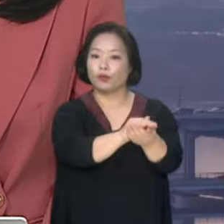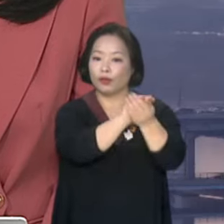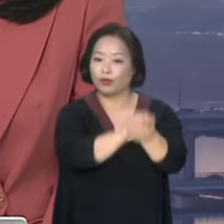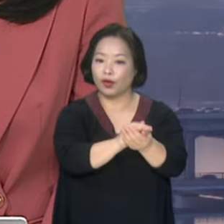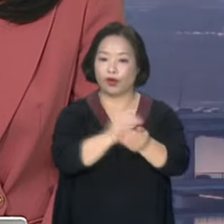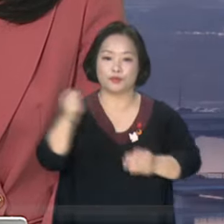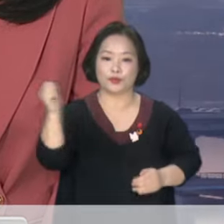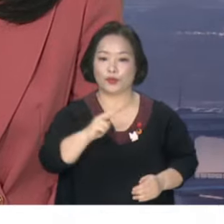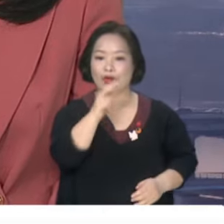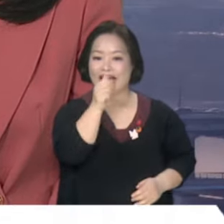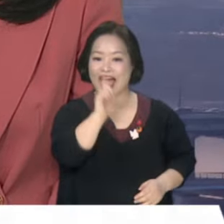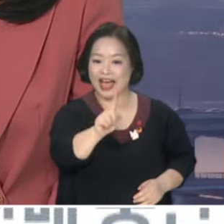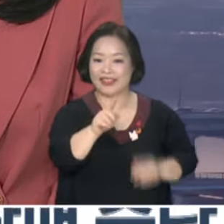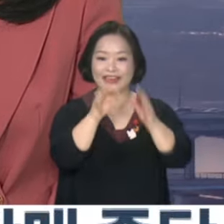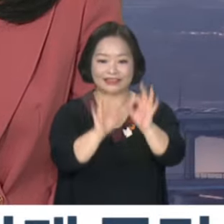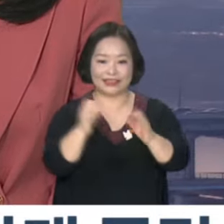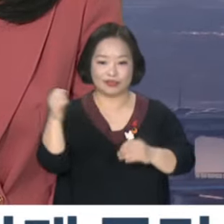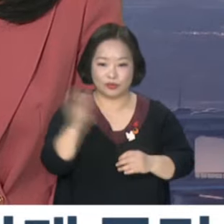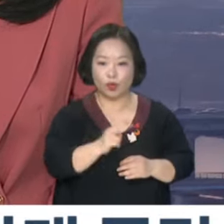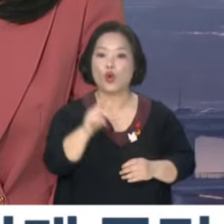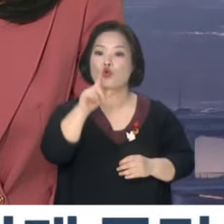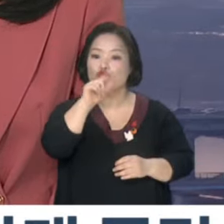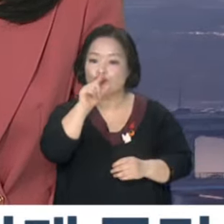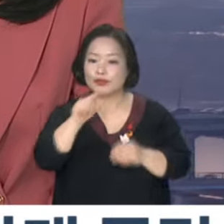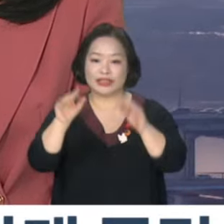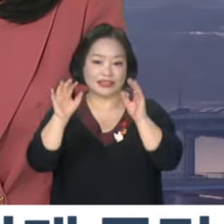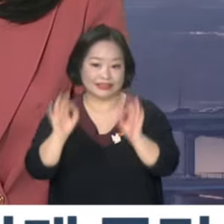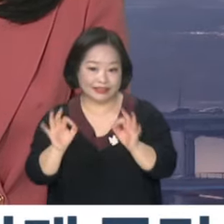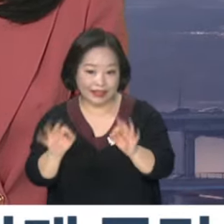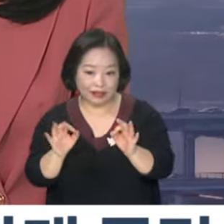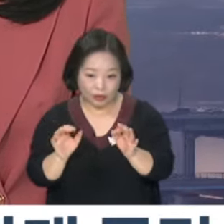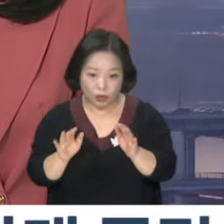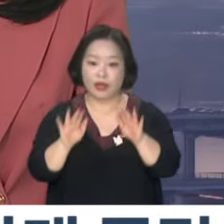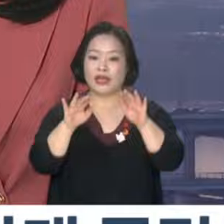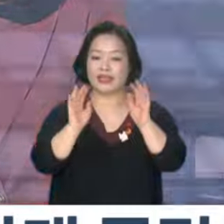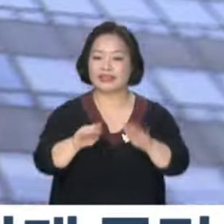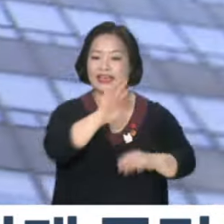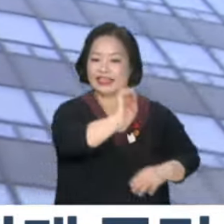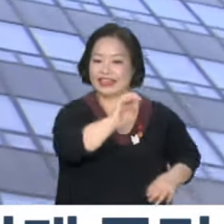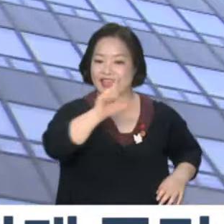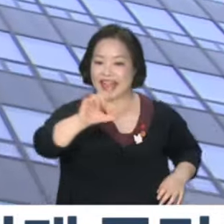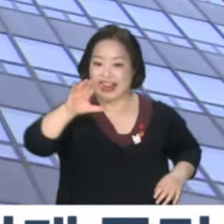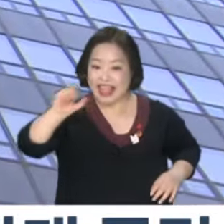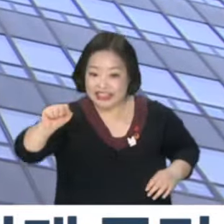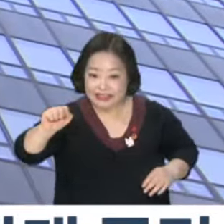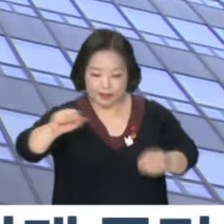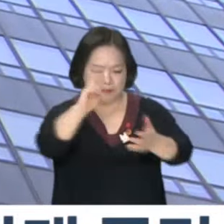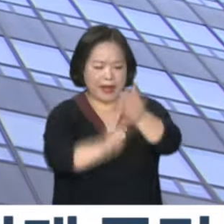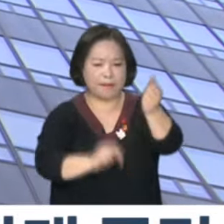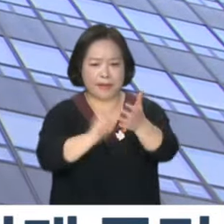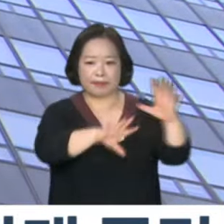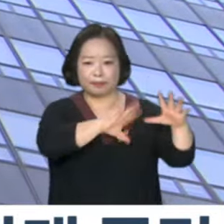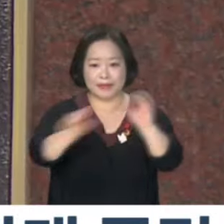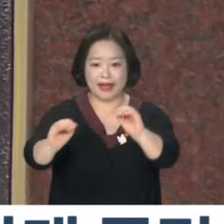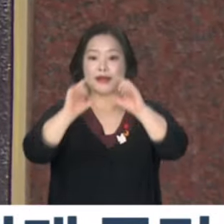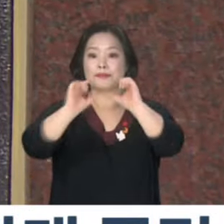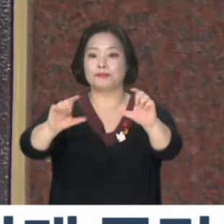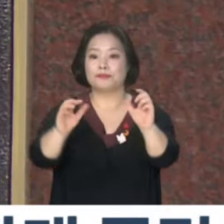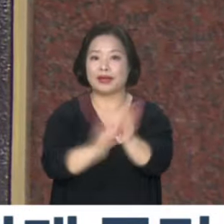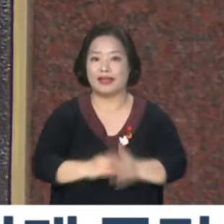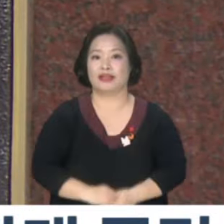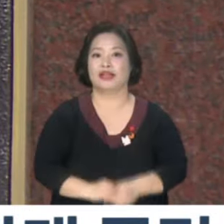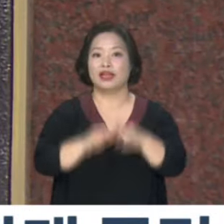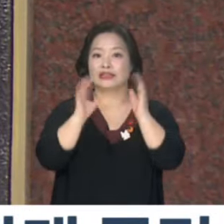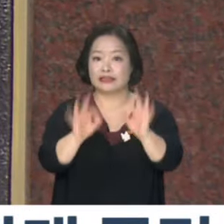LH동협 하나은행에 이어서 KB국민은행도 주가연계증권 ELS를 당분간 팔지 않겠다고 선언했습니다.